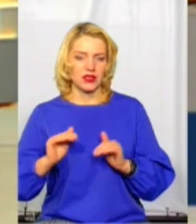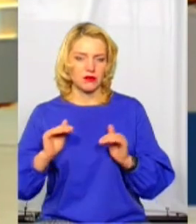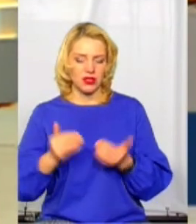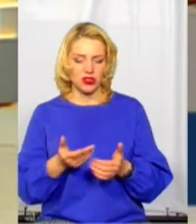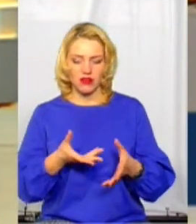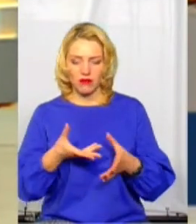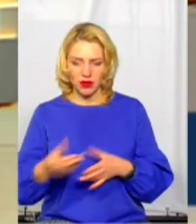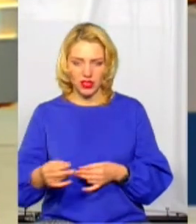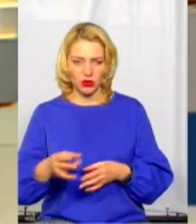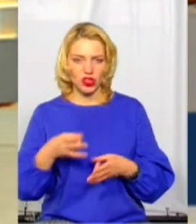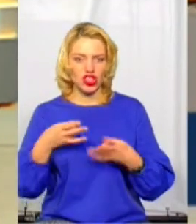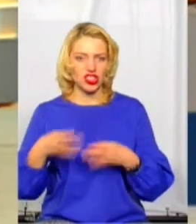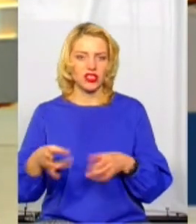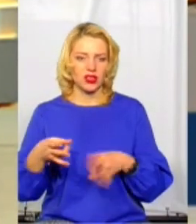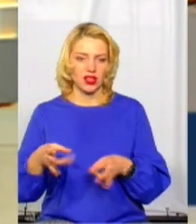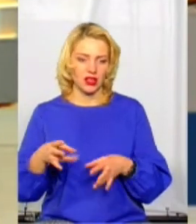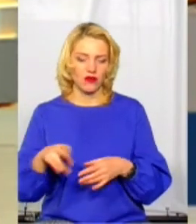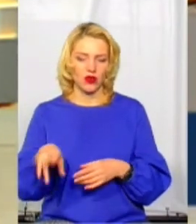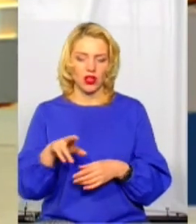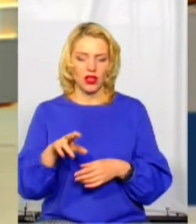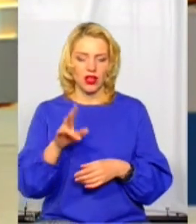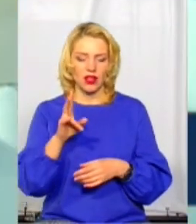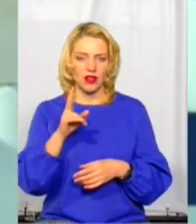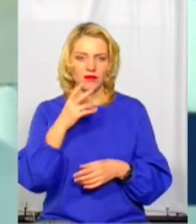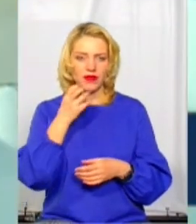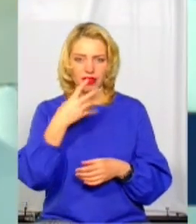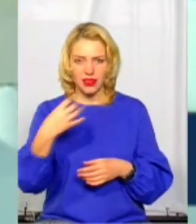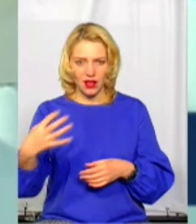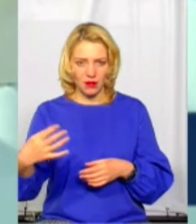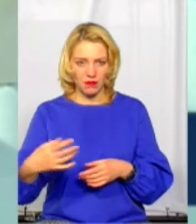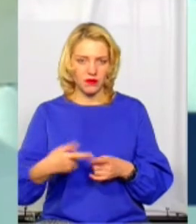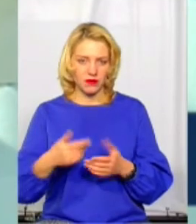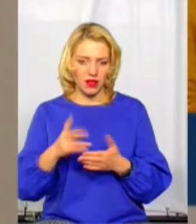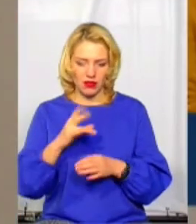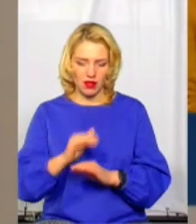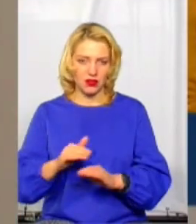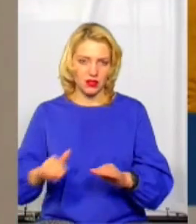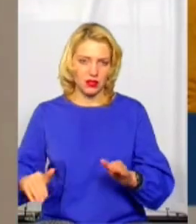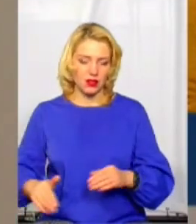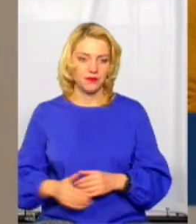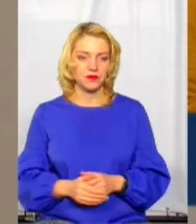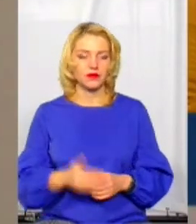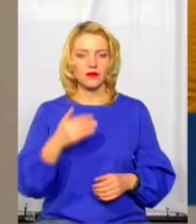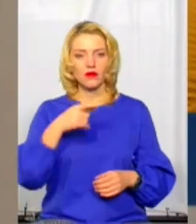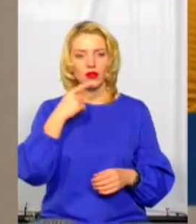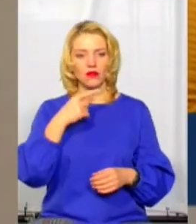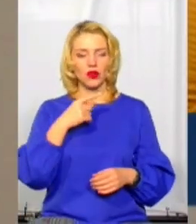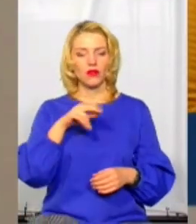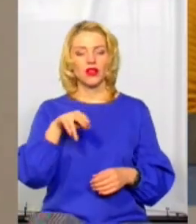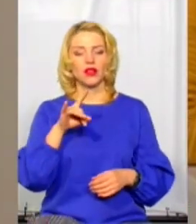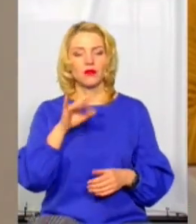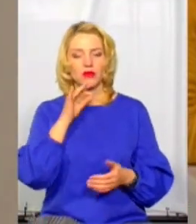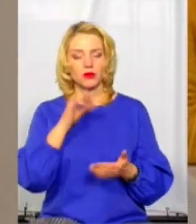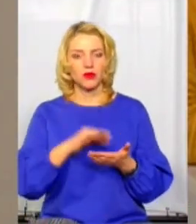щодо курців на інші населення. Пане Сергій, ми поговорили про відповідальність курців,